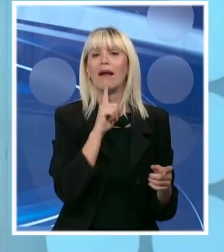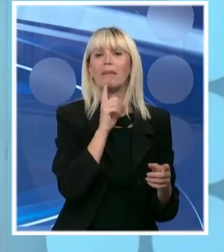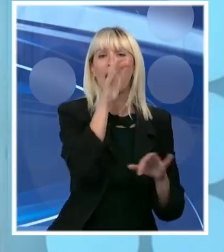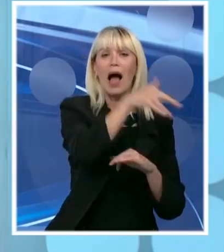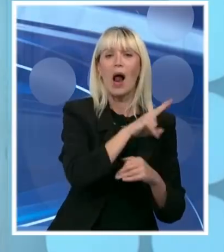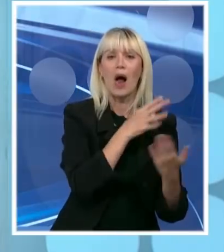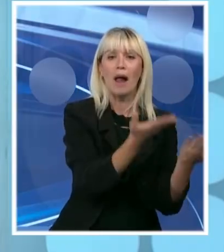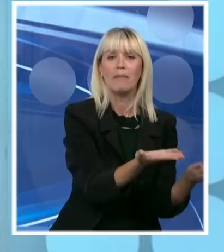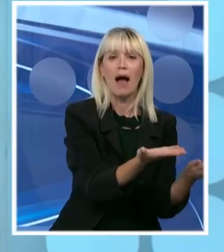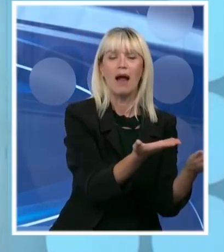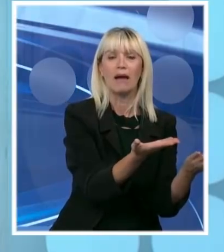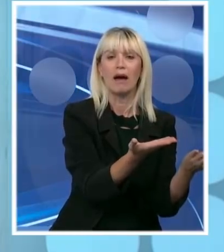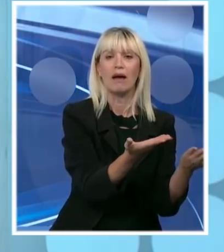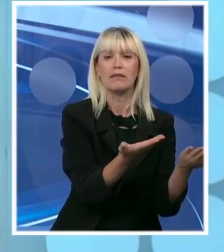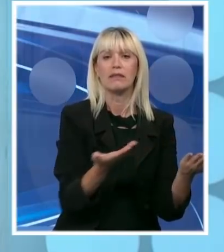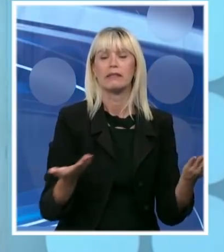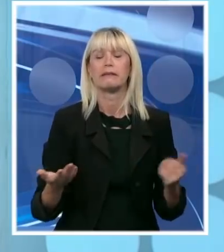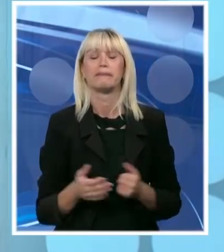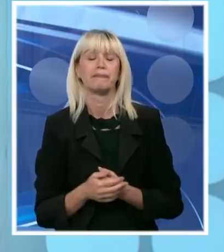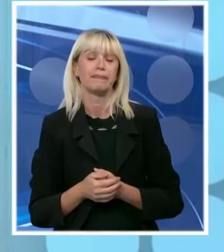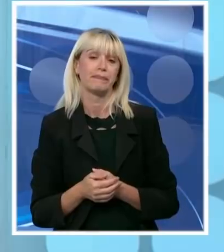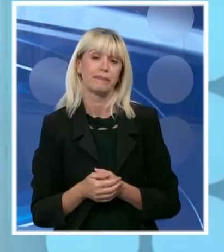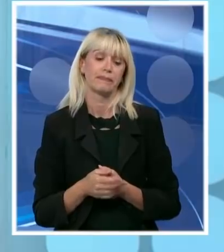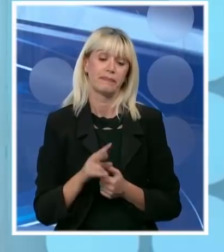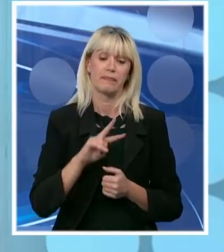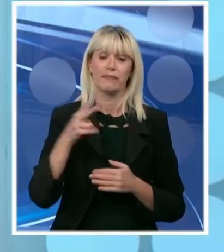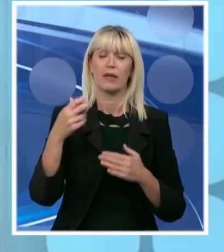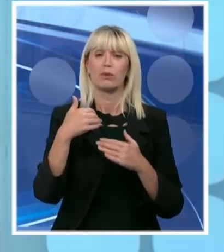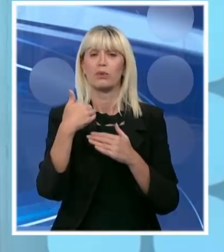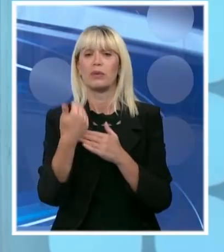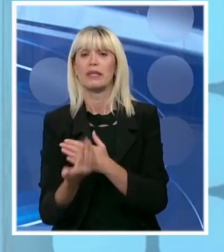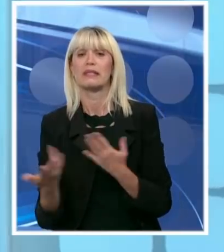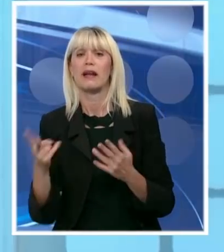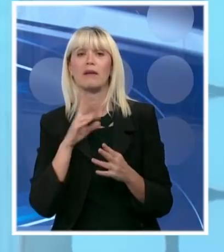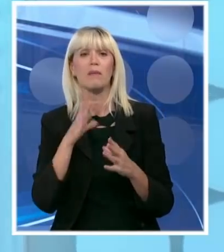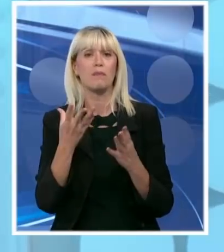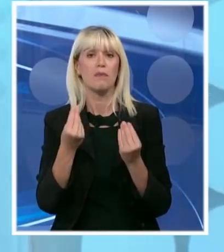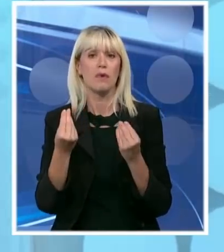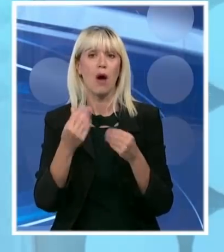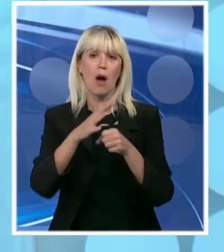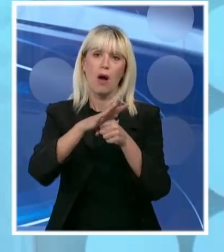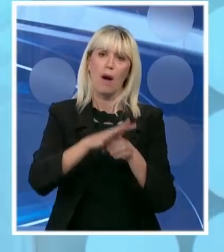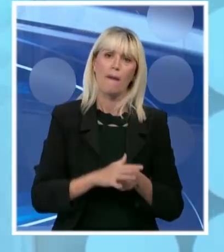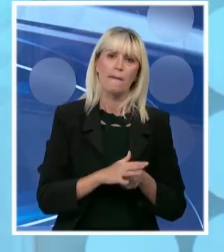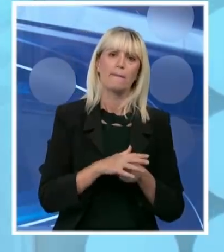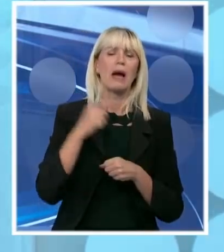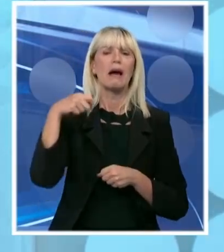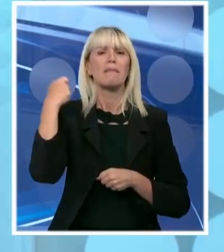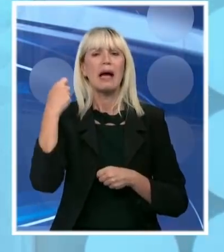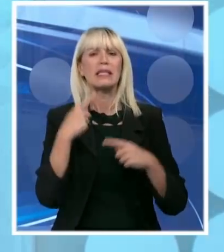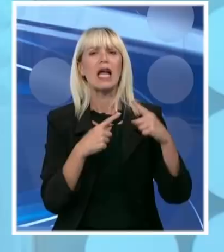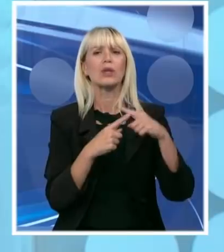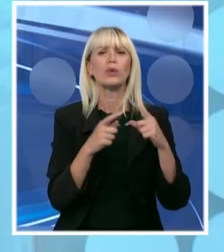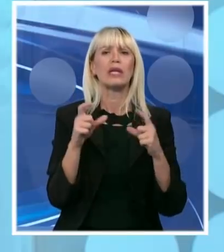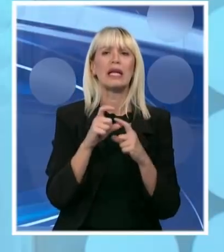i svakome da objasnite. Sa druge strane, pogledajte ove pritiske u pazaru Tutinu i Sjenici. Nikada sve